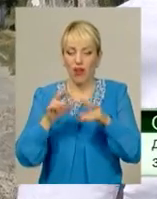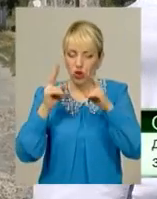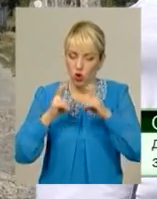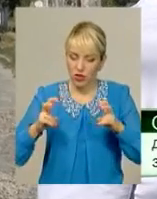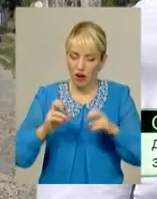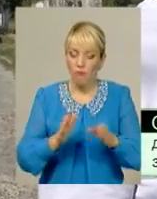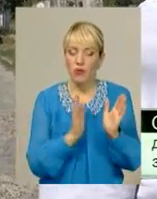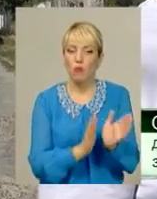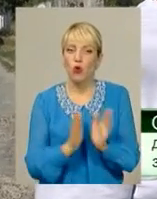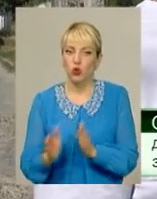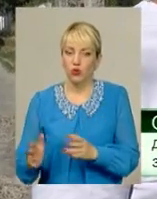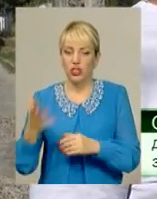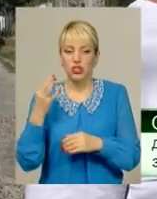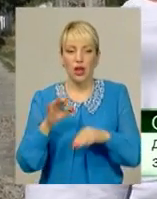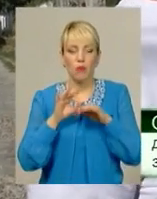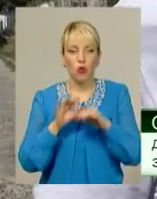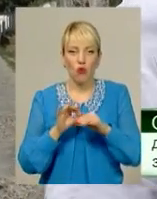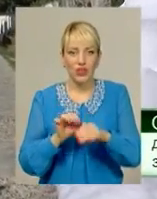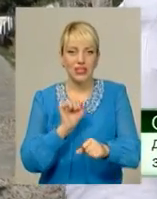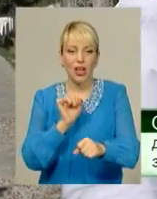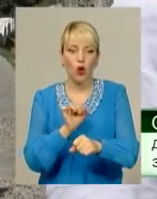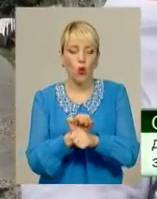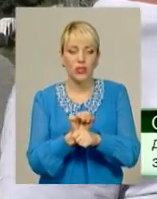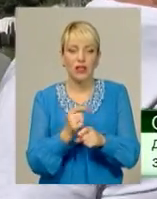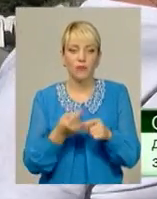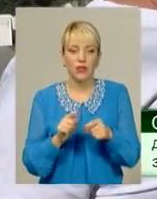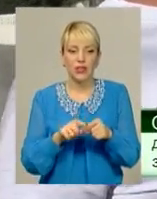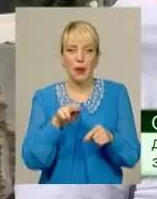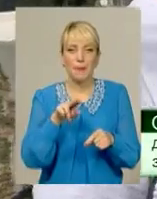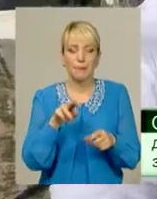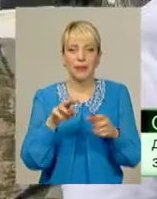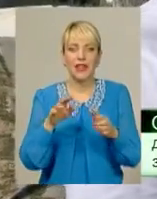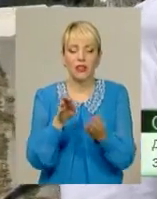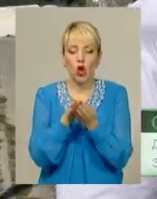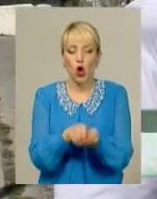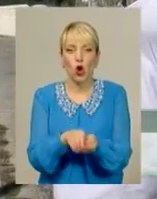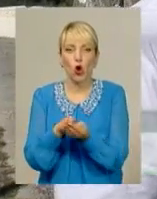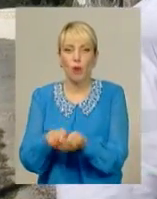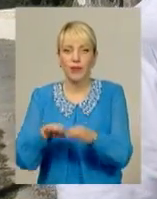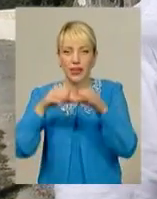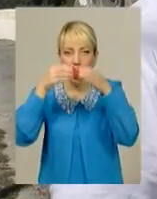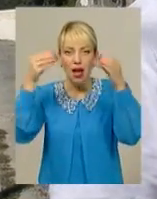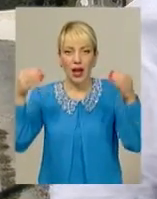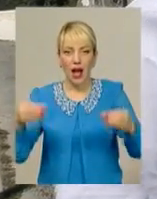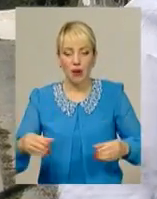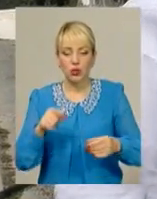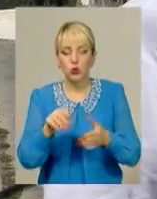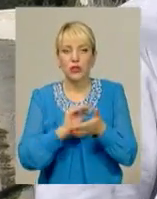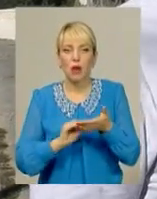впорядкування, провести ще і консервацію ось цих мацев. Це надгробні камені, на яких написано, хто тут захоронений.